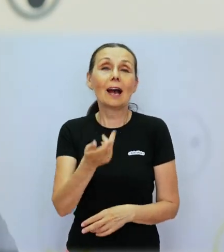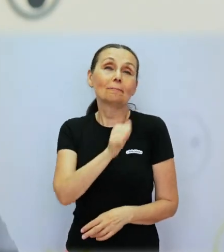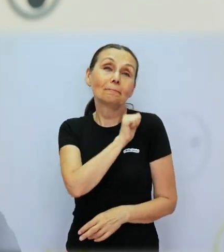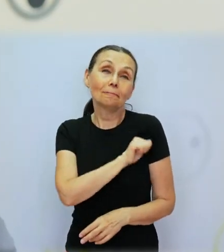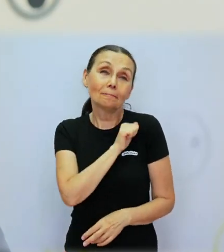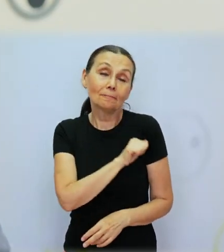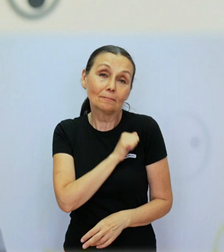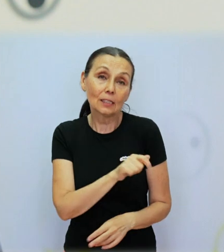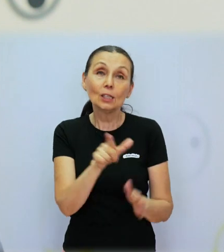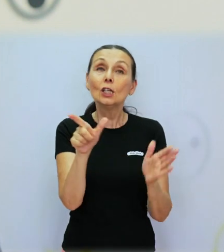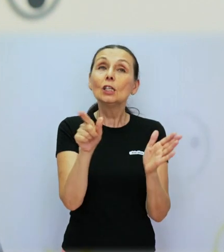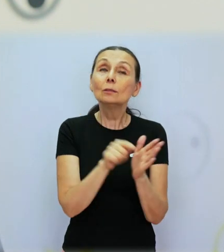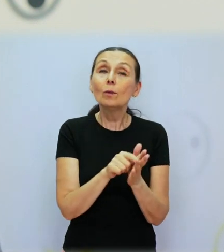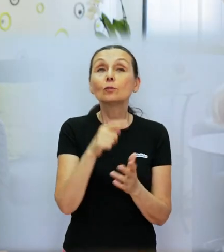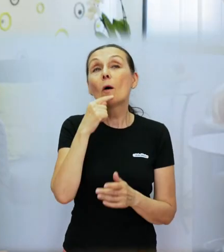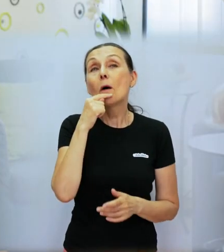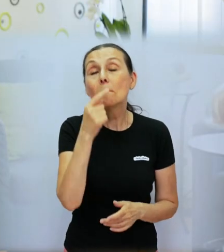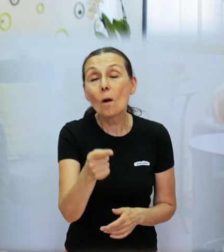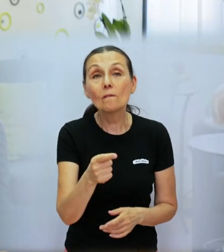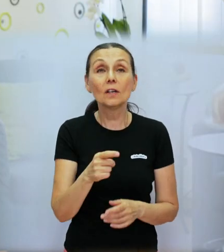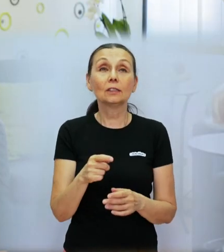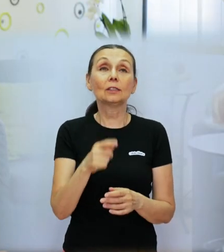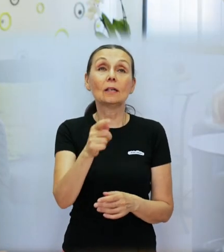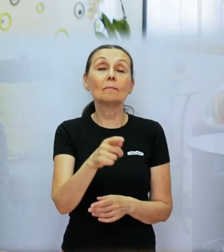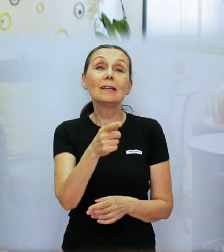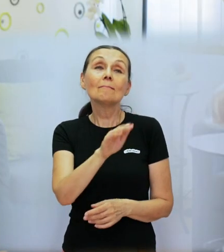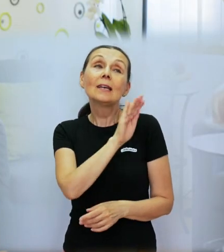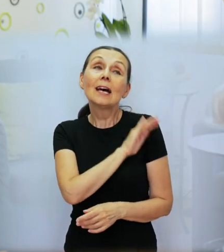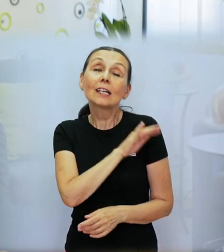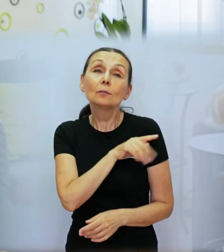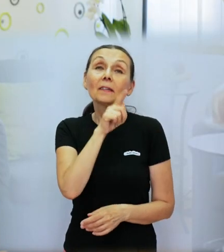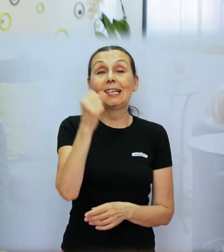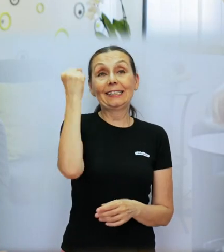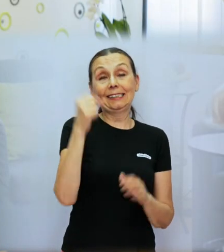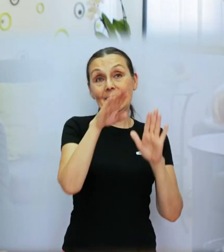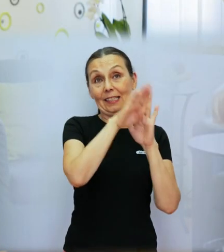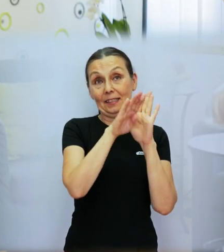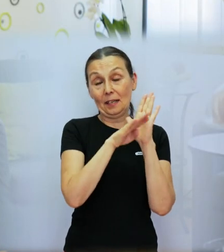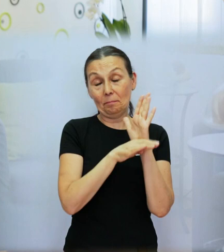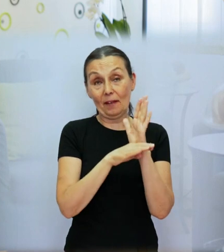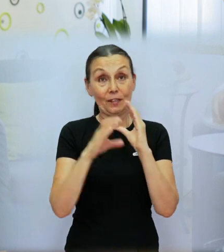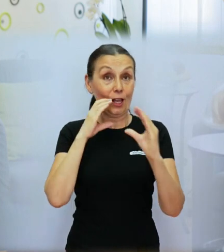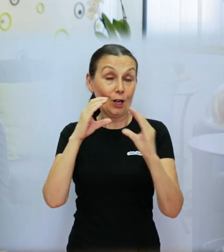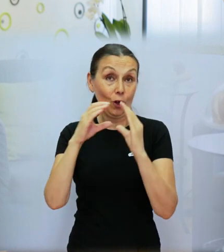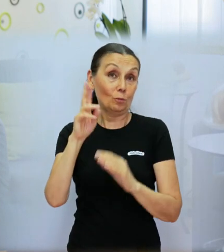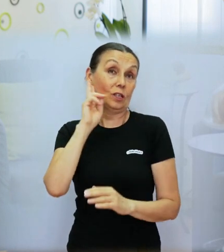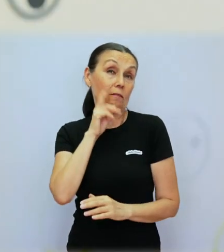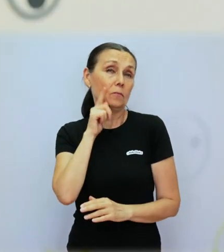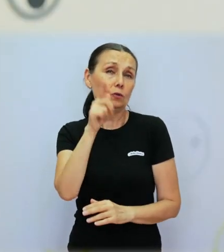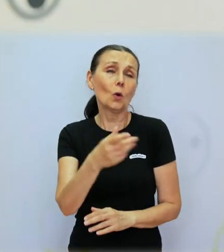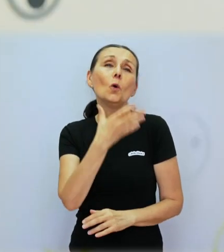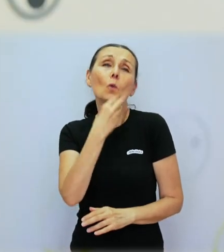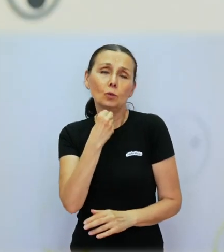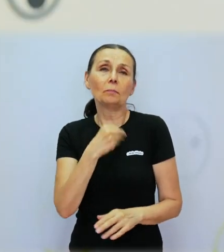je tá vaša chuť a trpezlivosť mu to povedať. A teda s rešpektovaním týchto nejakých základných pravidel